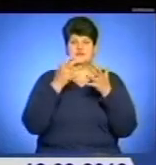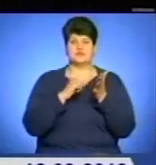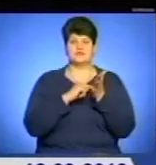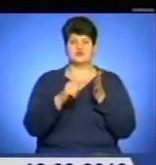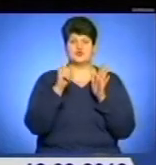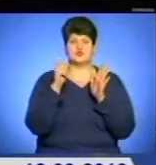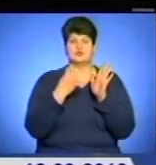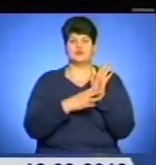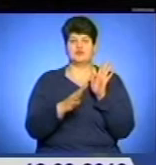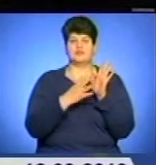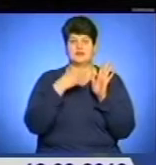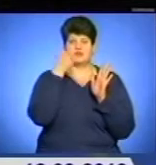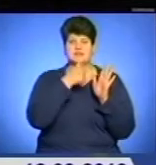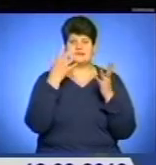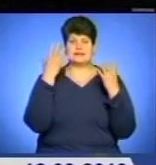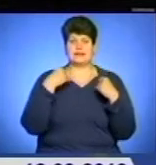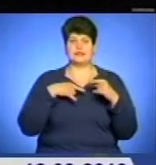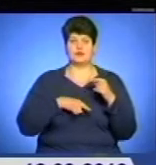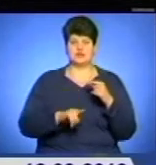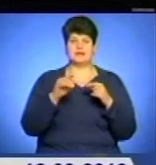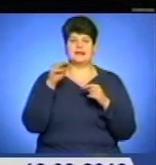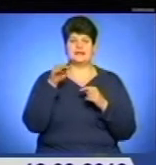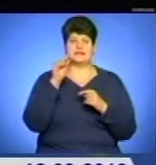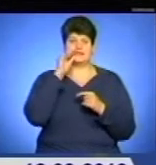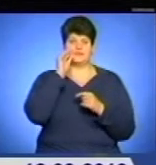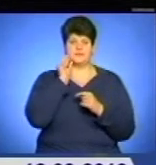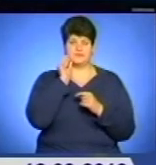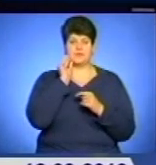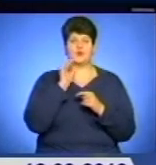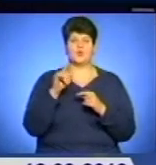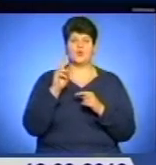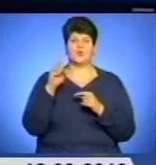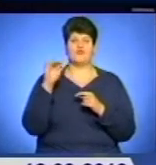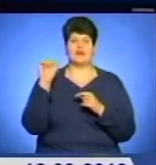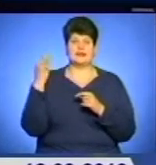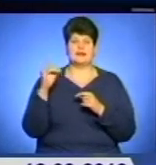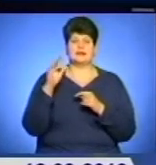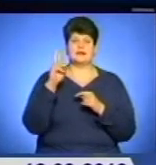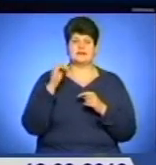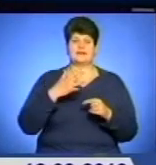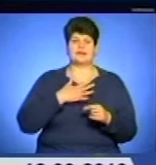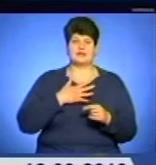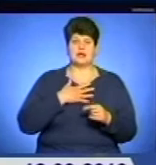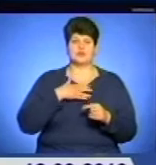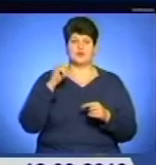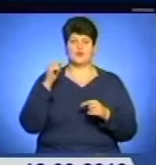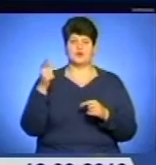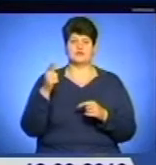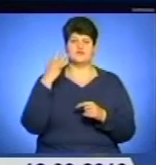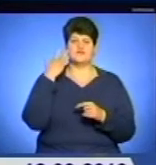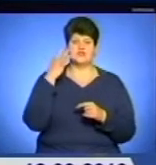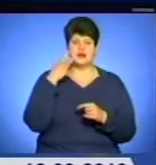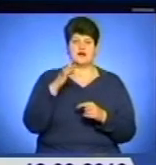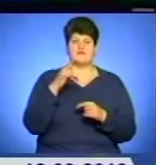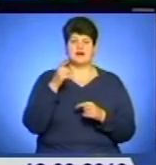199-го річницю від дня народження Тараса Григоровича Шевченка. У Коветі та Казахстані, в Канаді та Угорщині, у США та в Греції читали